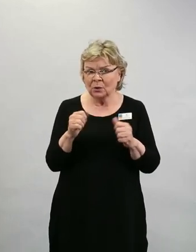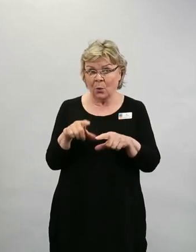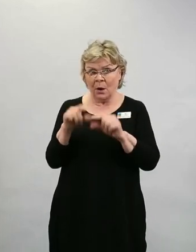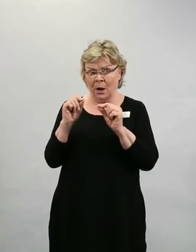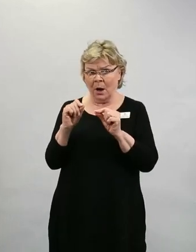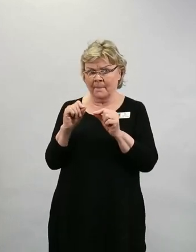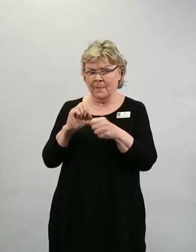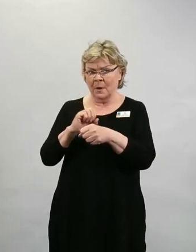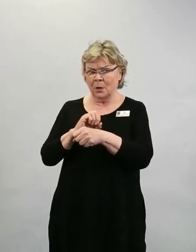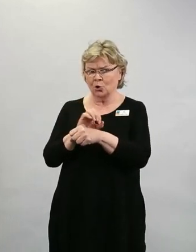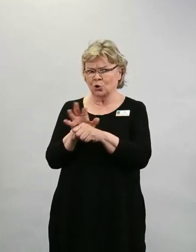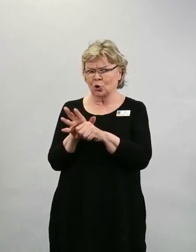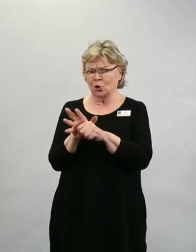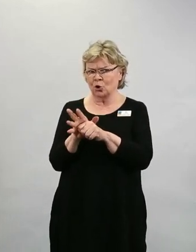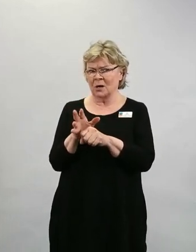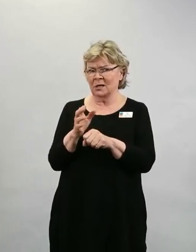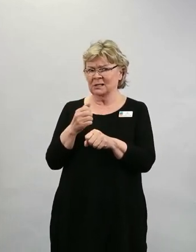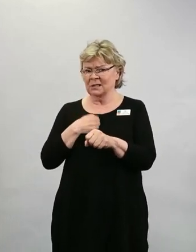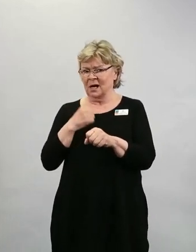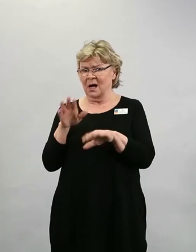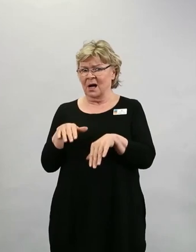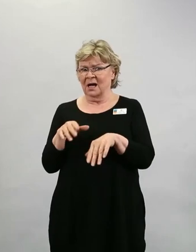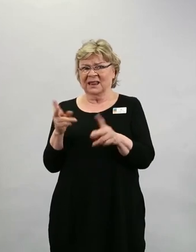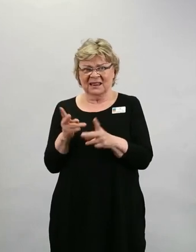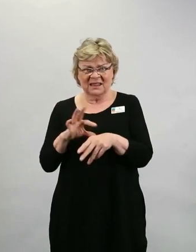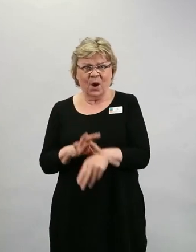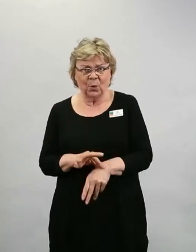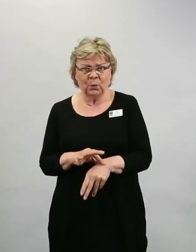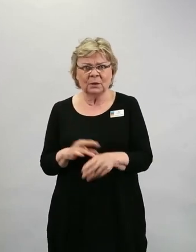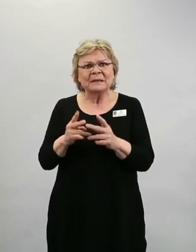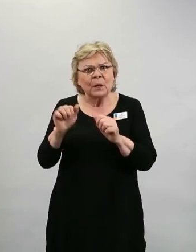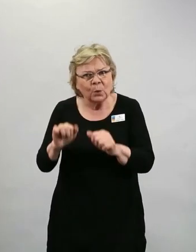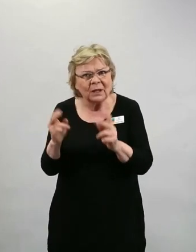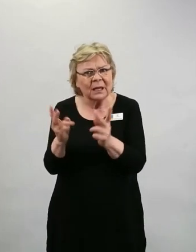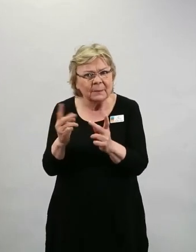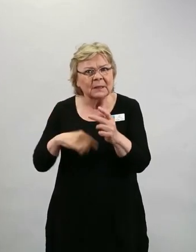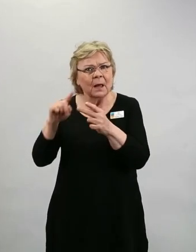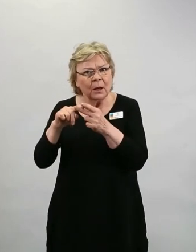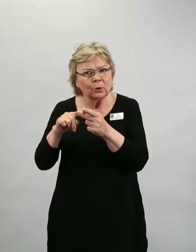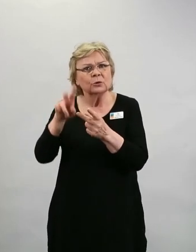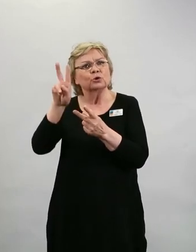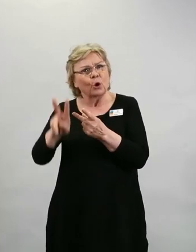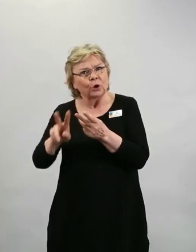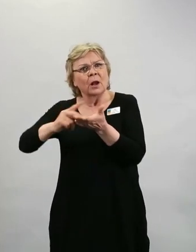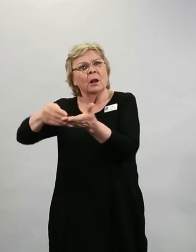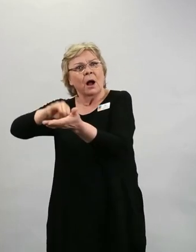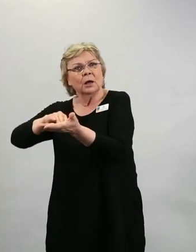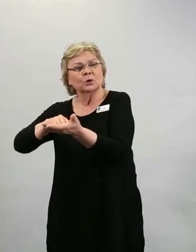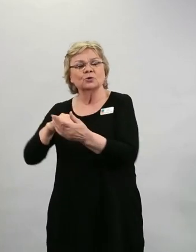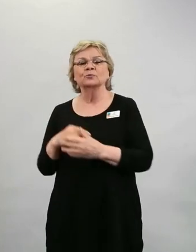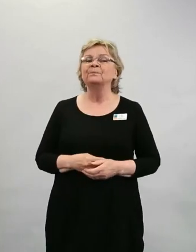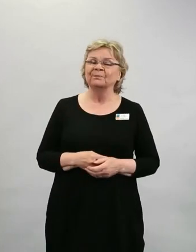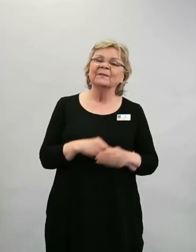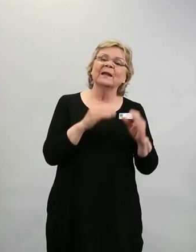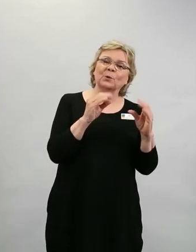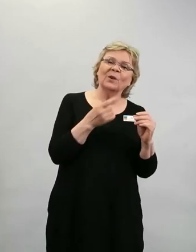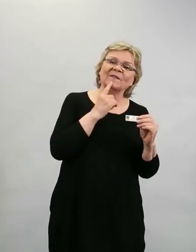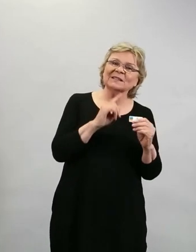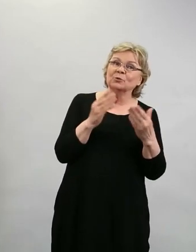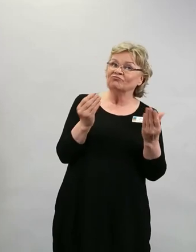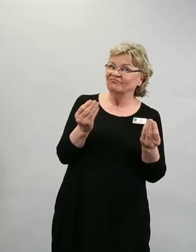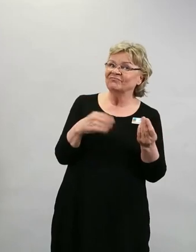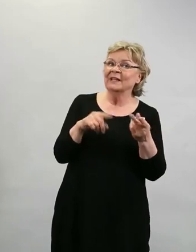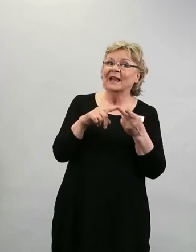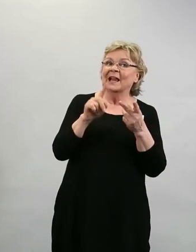ottamaan toinen annos? No meidän nykyohjeen mukaan kyllä annetaan vielä se